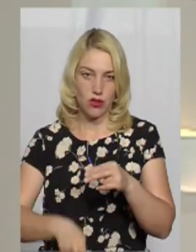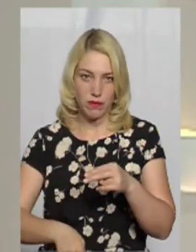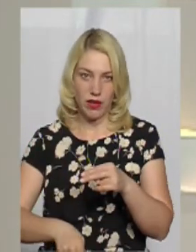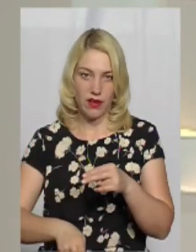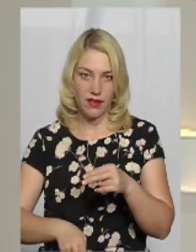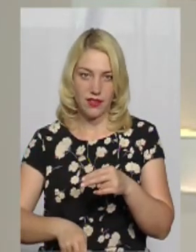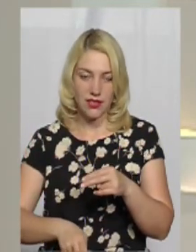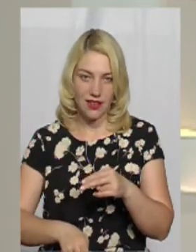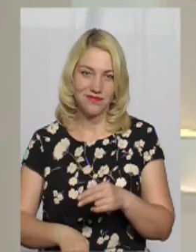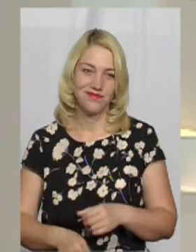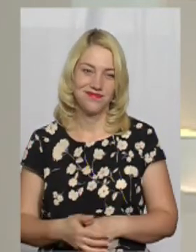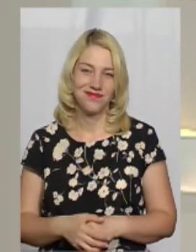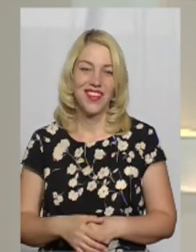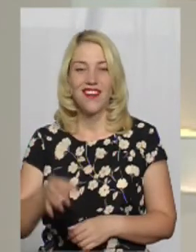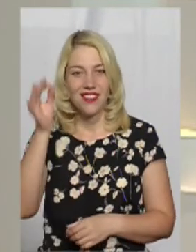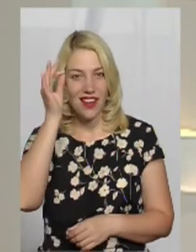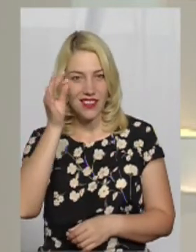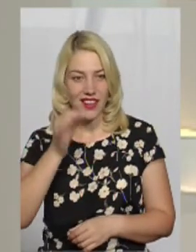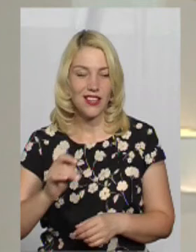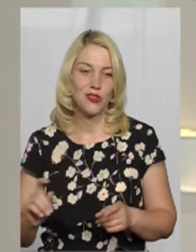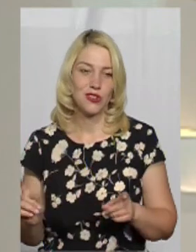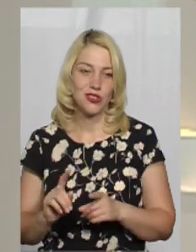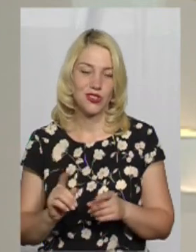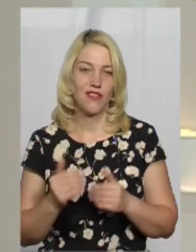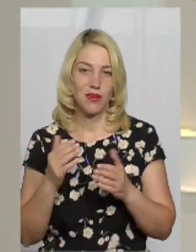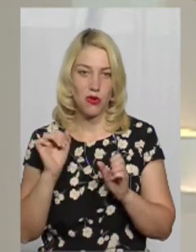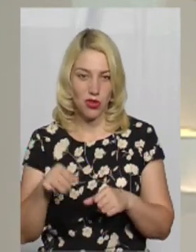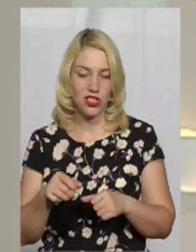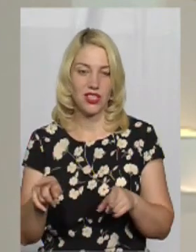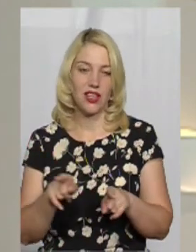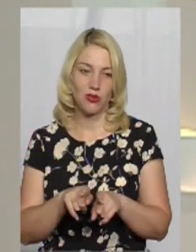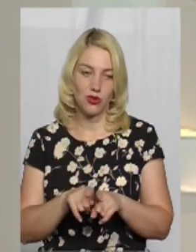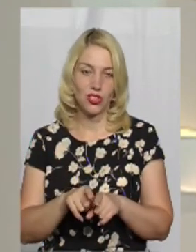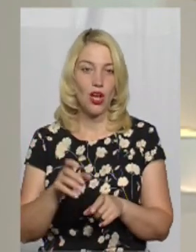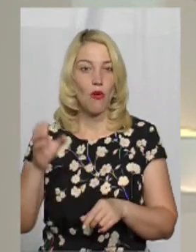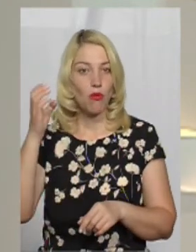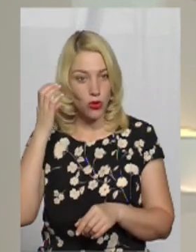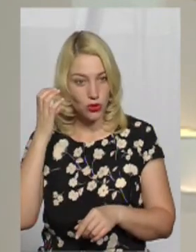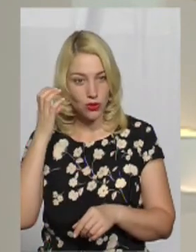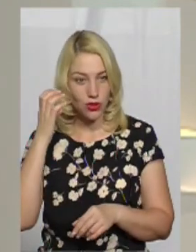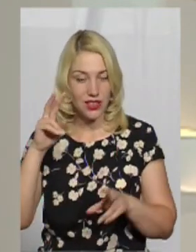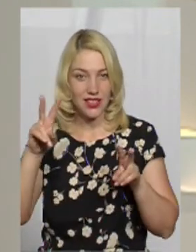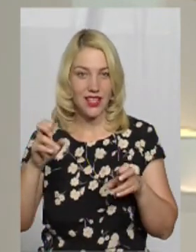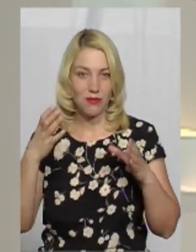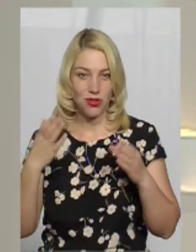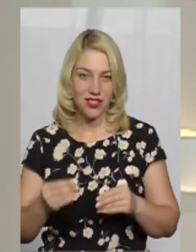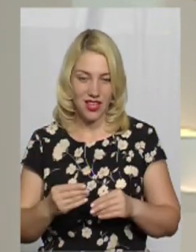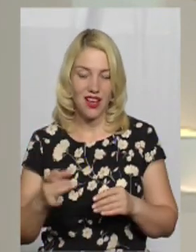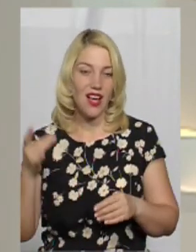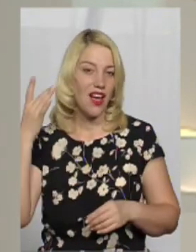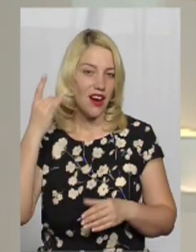кінця. Нагадаю, ви можете також прослухати тему дня,